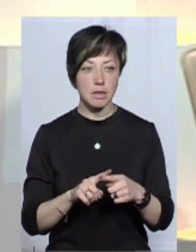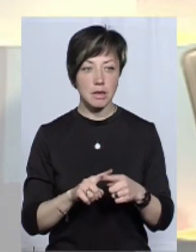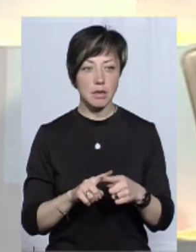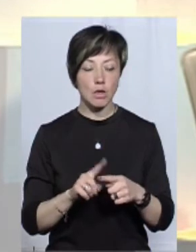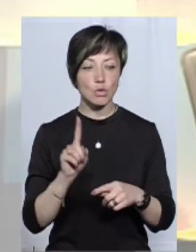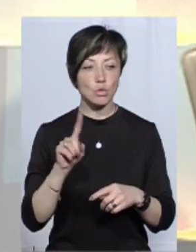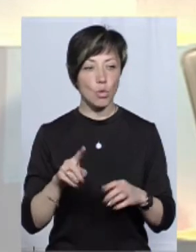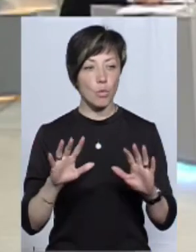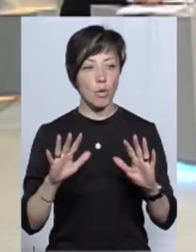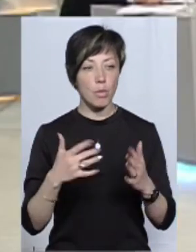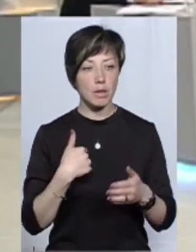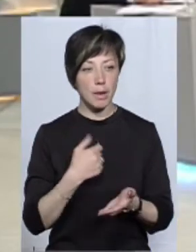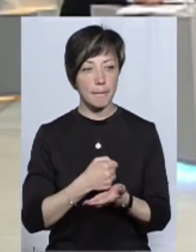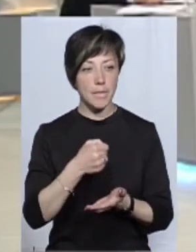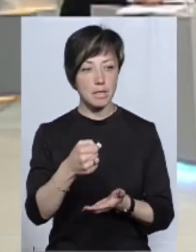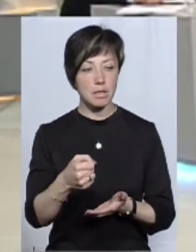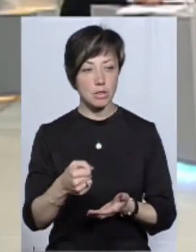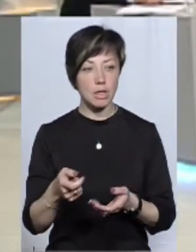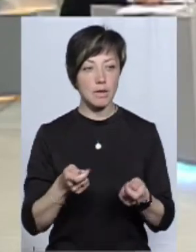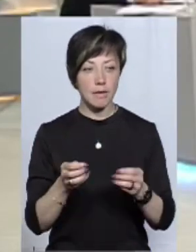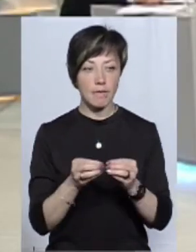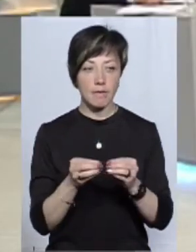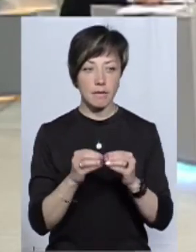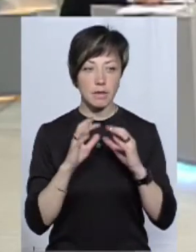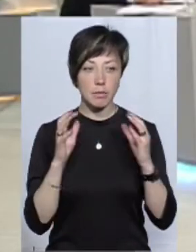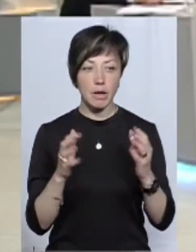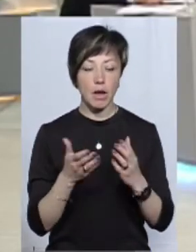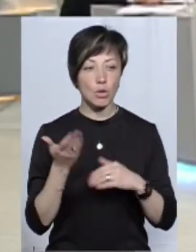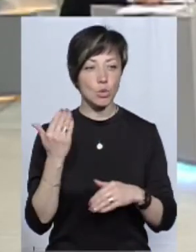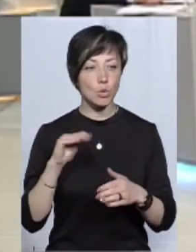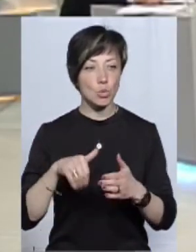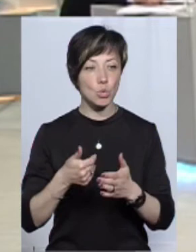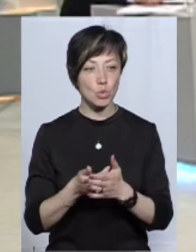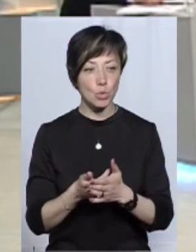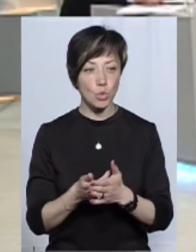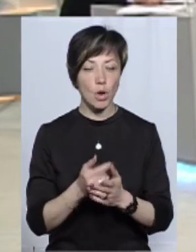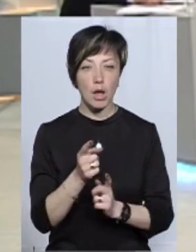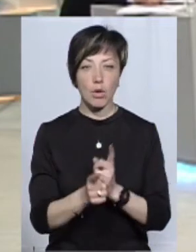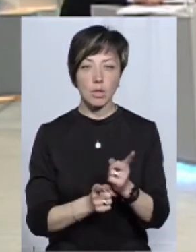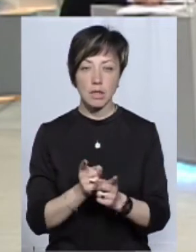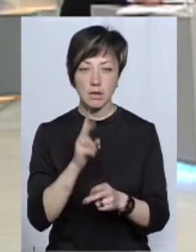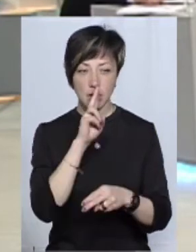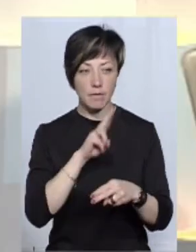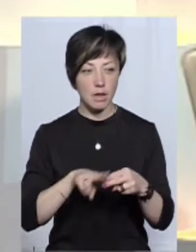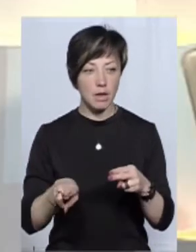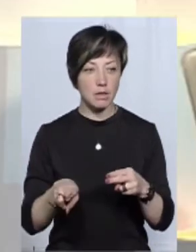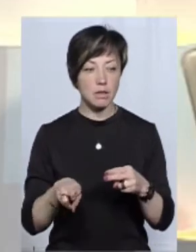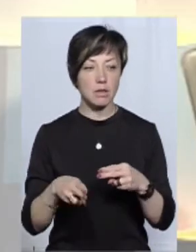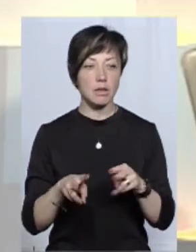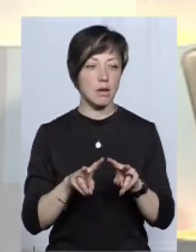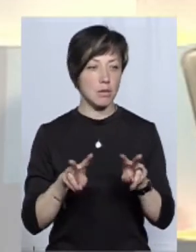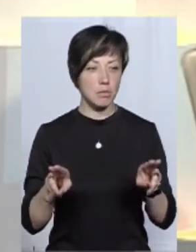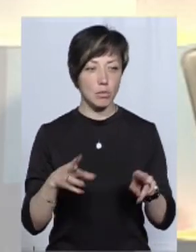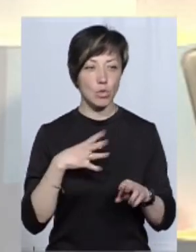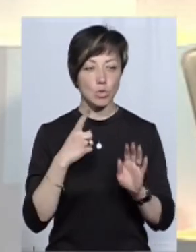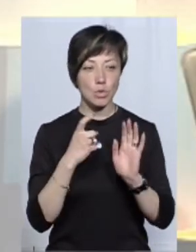саме з того моменту, як мене призначили на митницю, вона так і зберігається. А до того часу при реорганізаціях ми втратили майже стільки